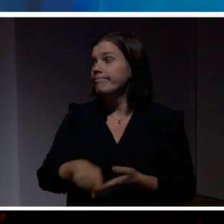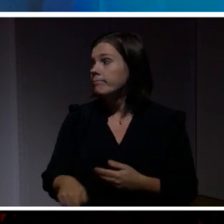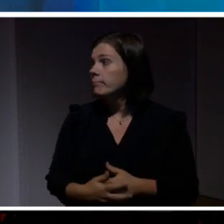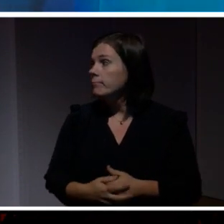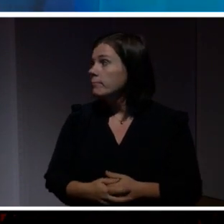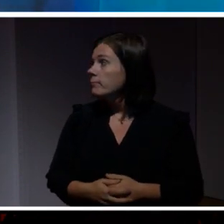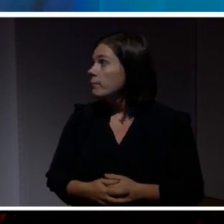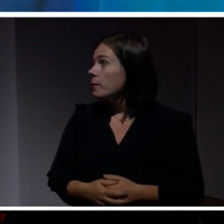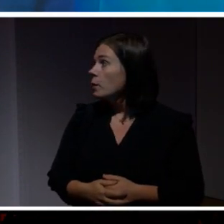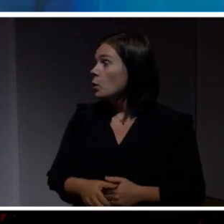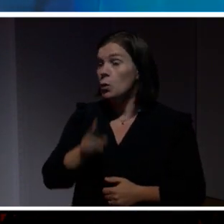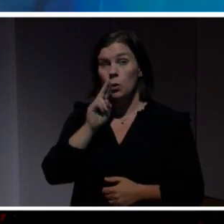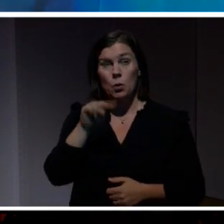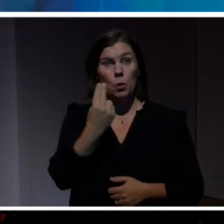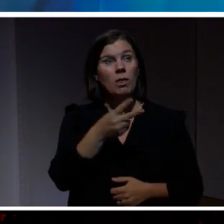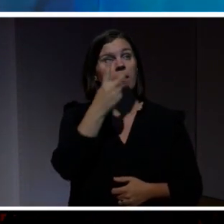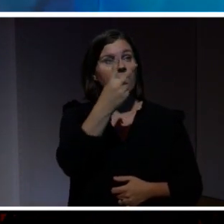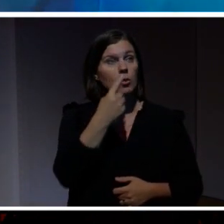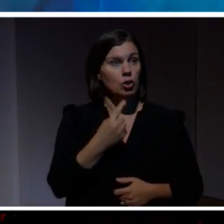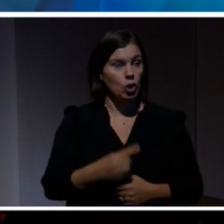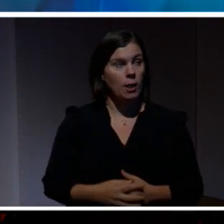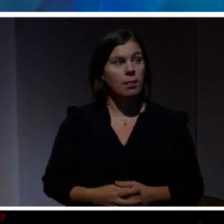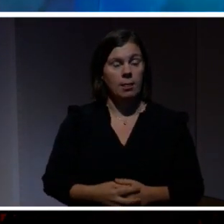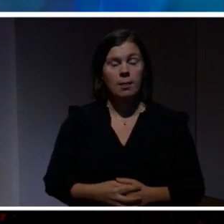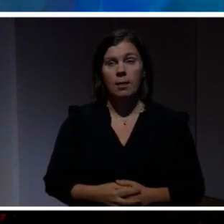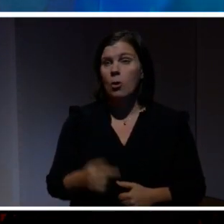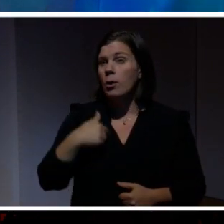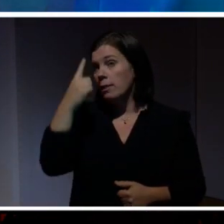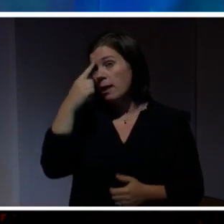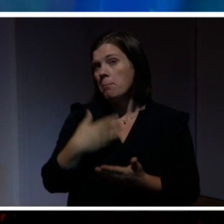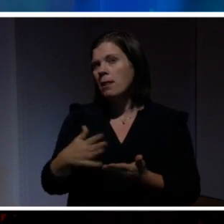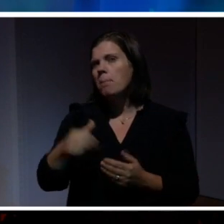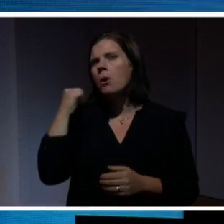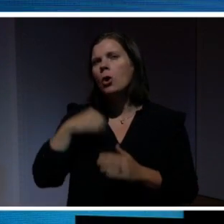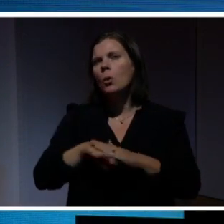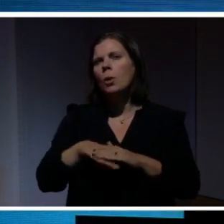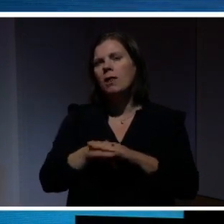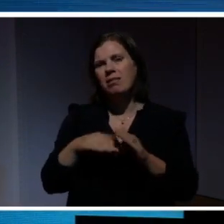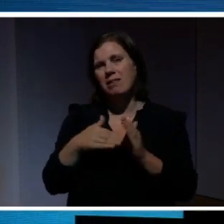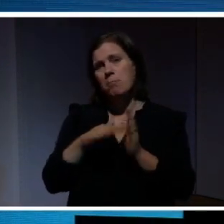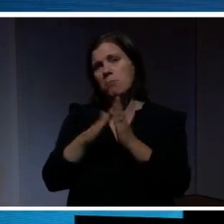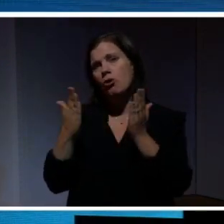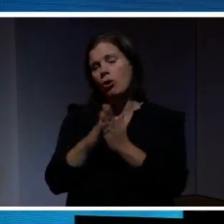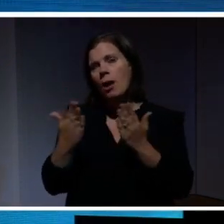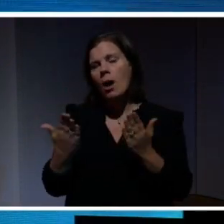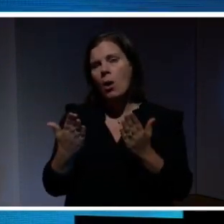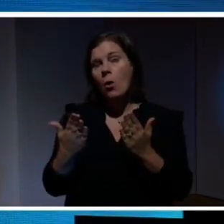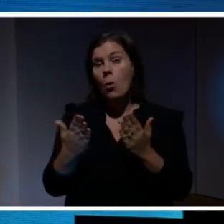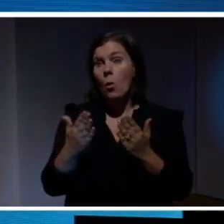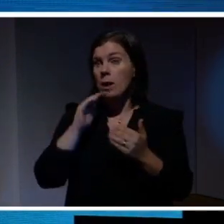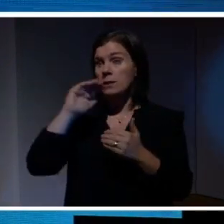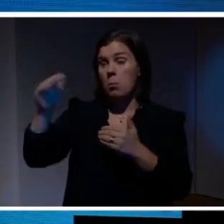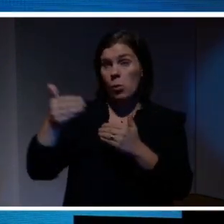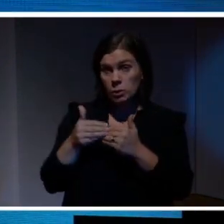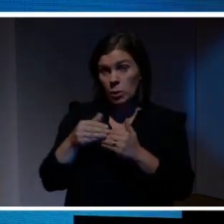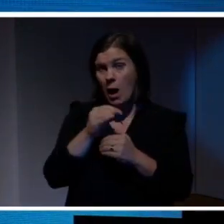Det är nu två stycken faktiskt, och jag tänkte berätta lite om bakgrunden till de här böckerna och responsen och hur